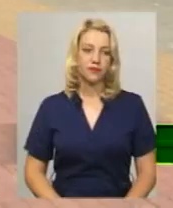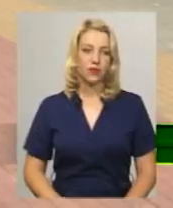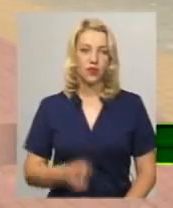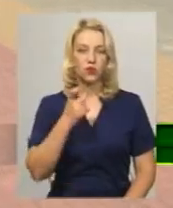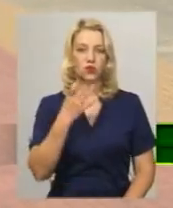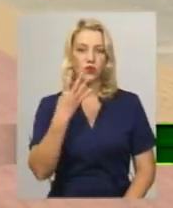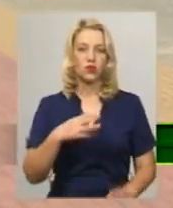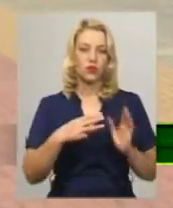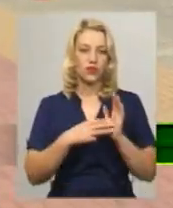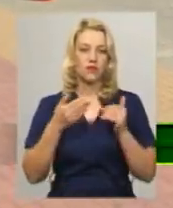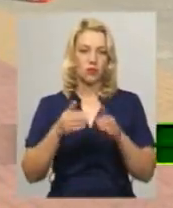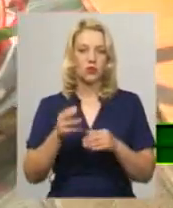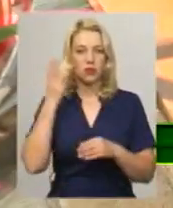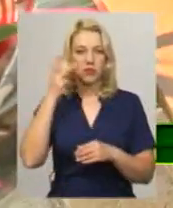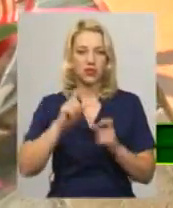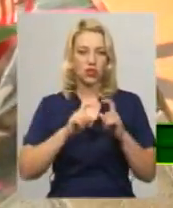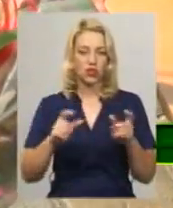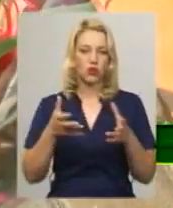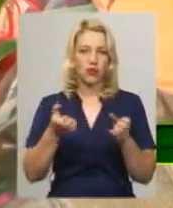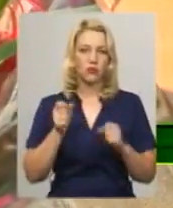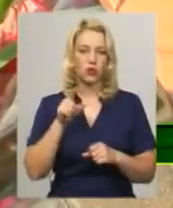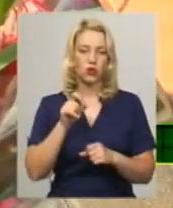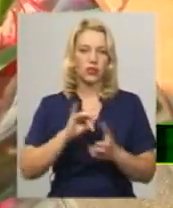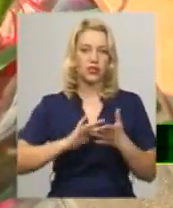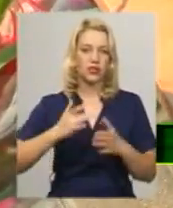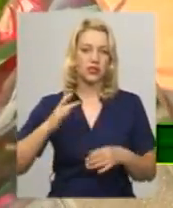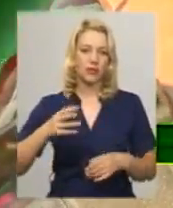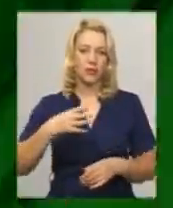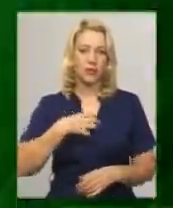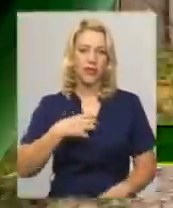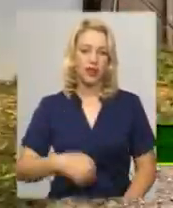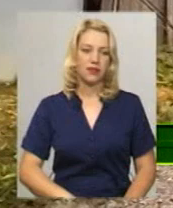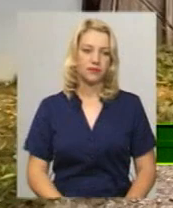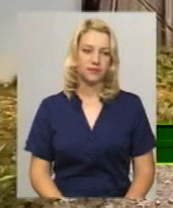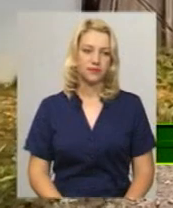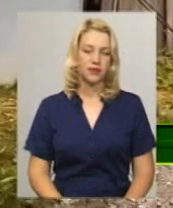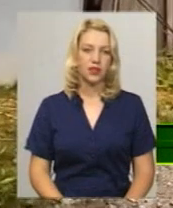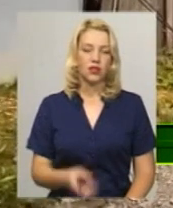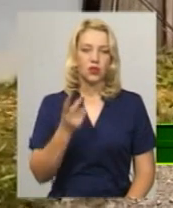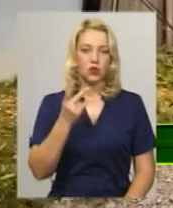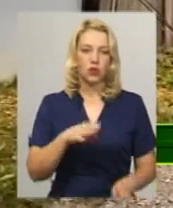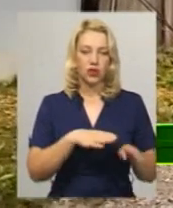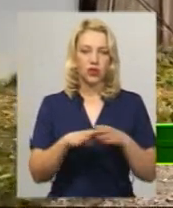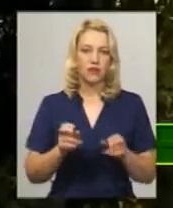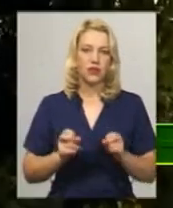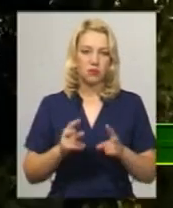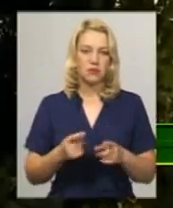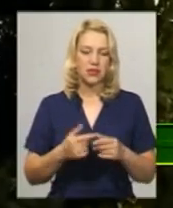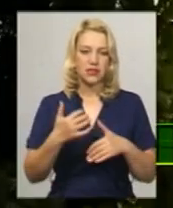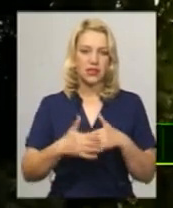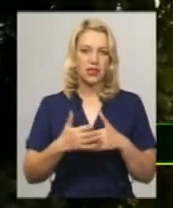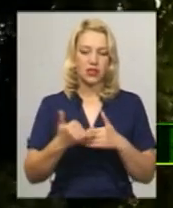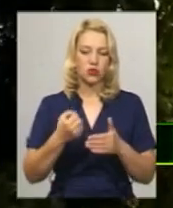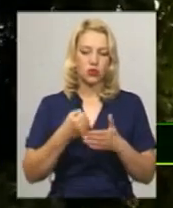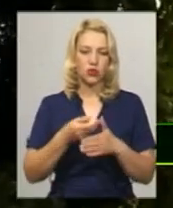148 випускників хмельницьких шкіл отримали золоті та срібні медалі. Другий рівень небезпечності – середній. Сьогодні